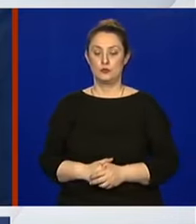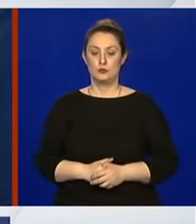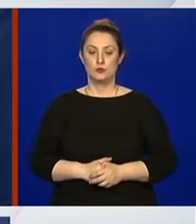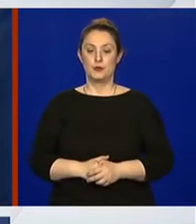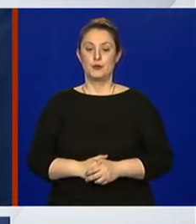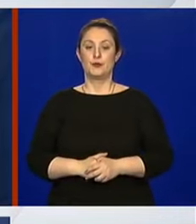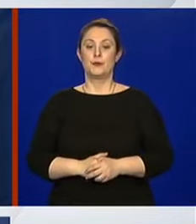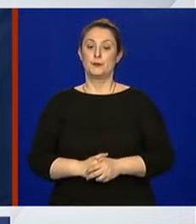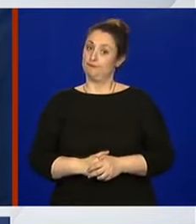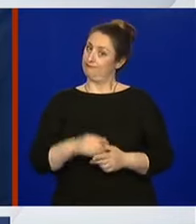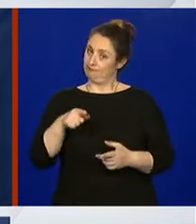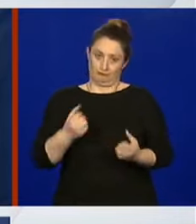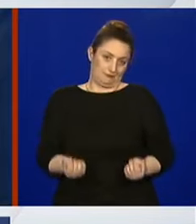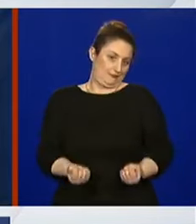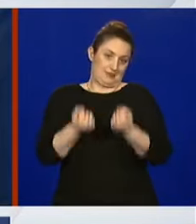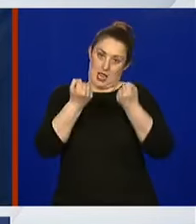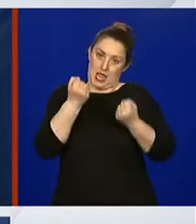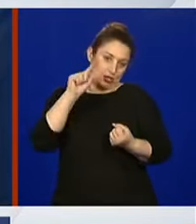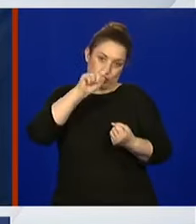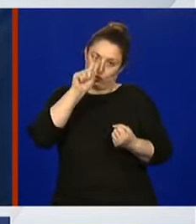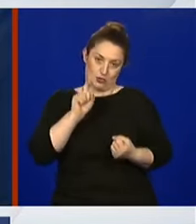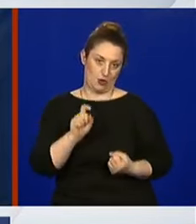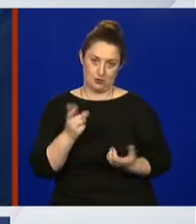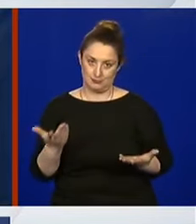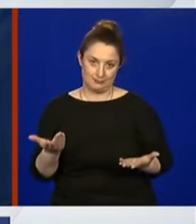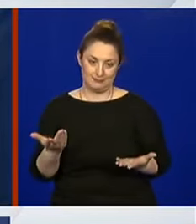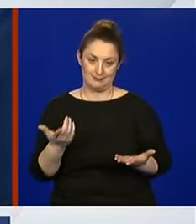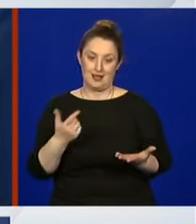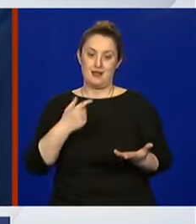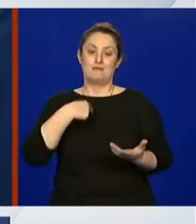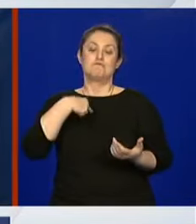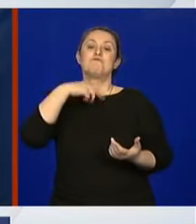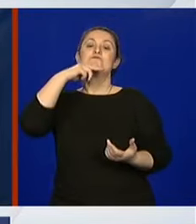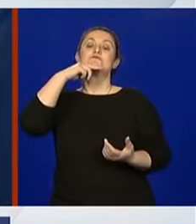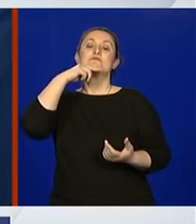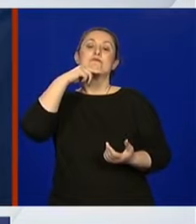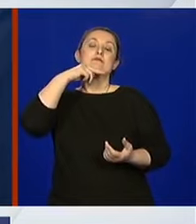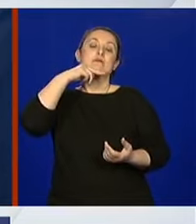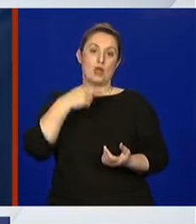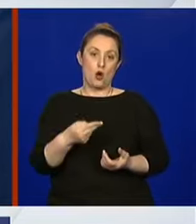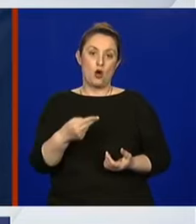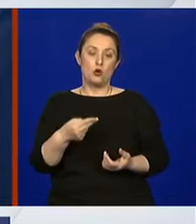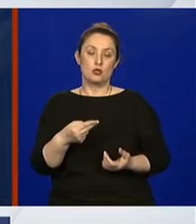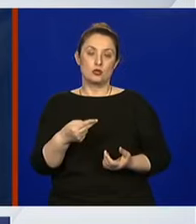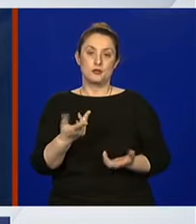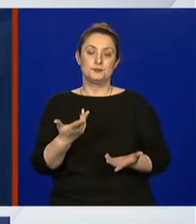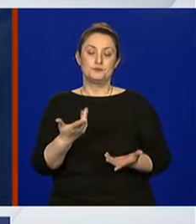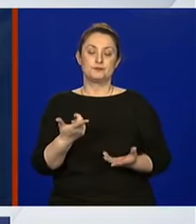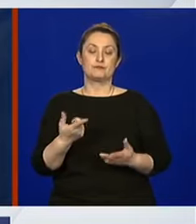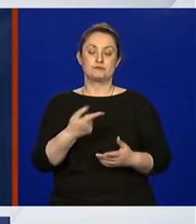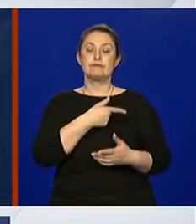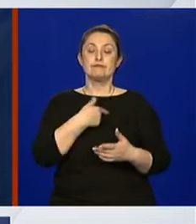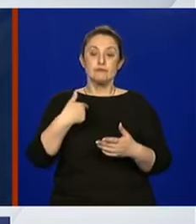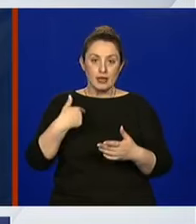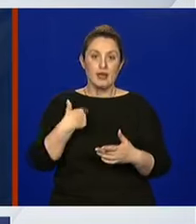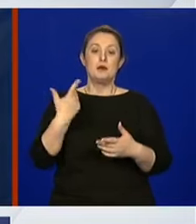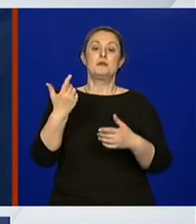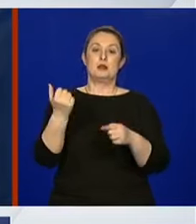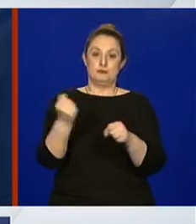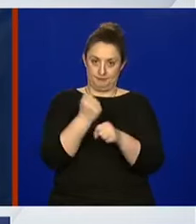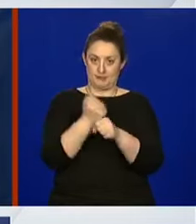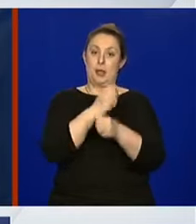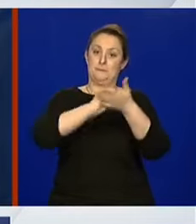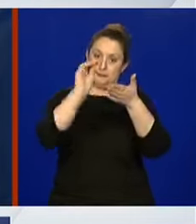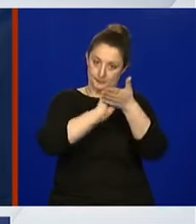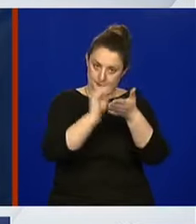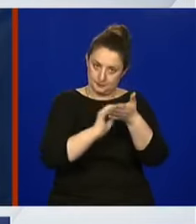Dakle, ovo je jako teško pitanje. Odgovorit ću vam, dakle, mi radimo te preporuke i